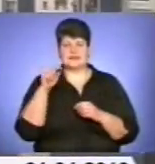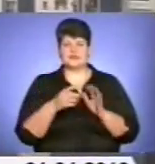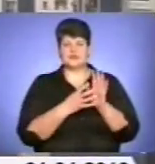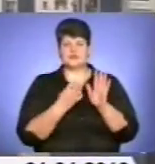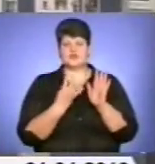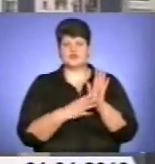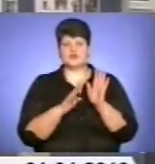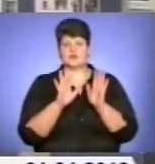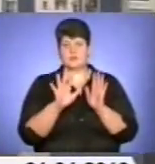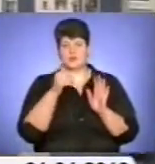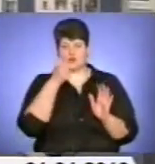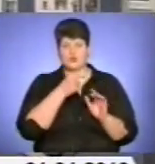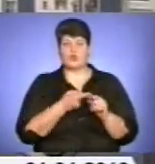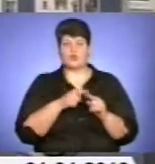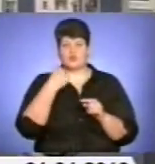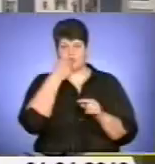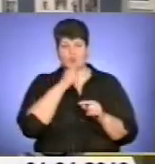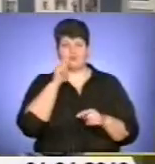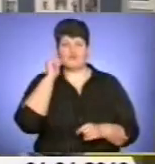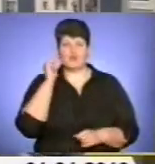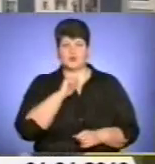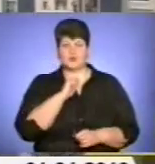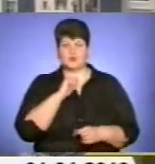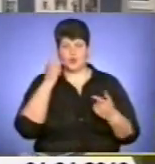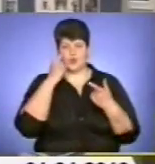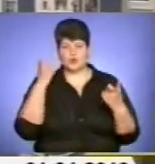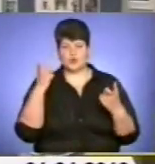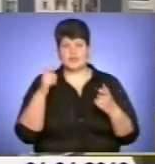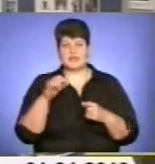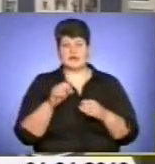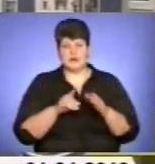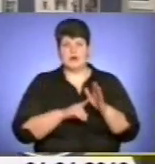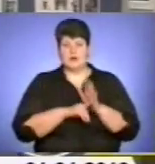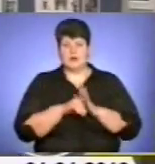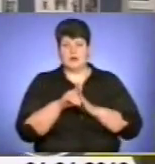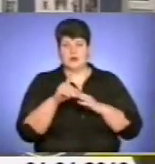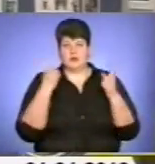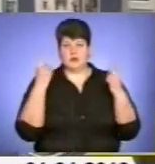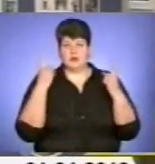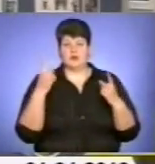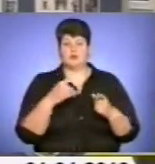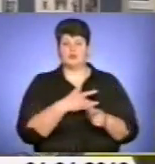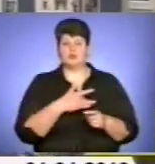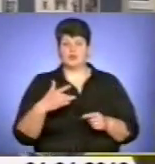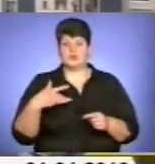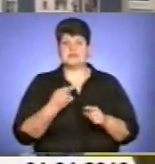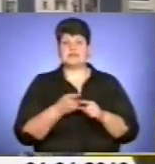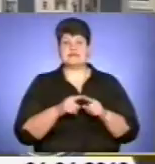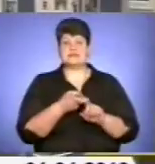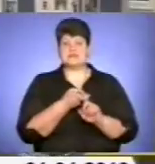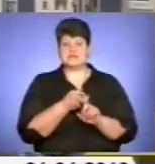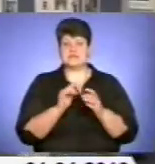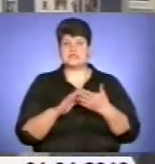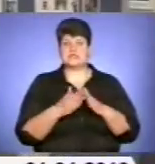року в Україні оголошена епідемія туберкульозу. Пов'язана ця ситуація з тим, що